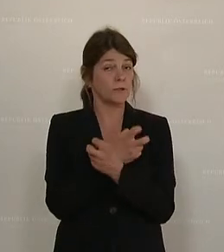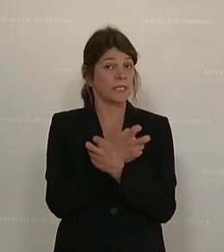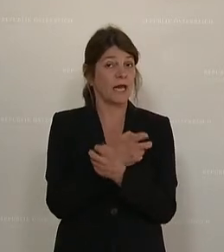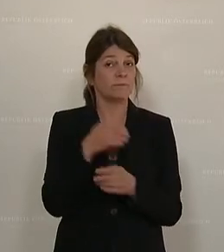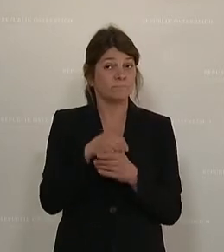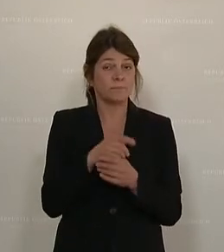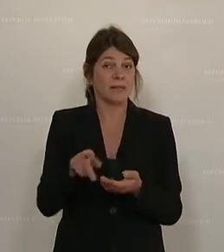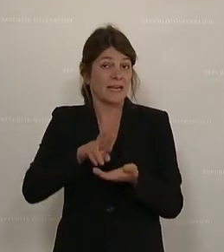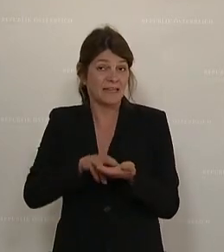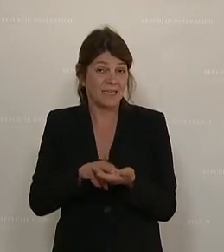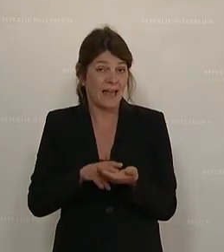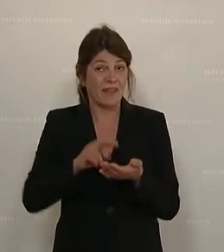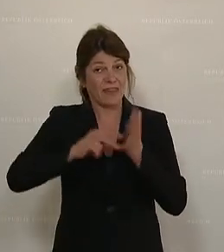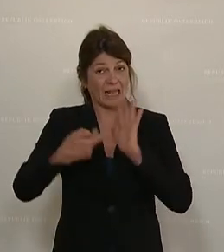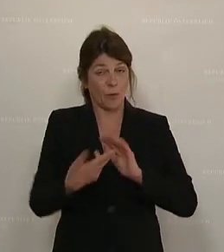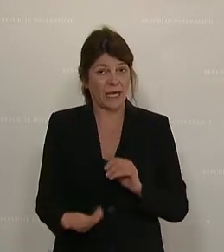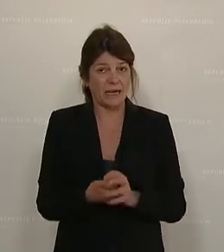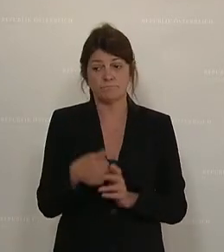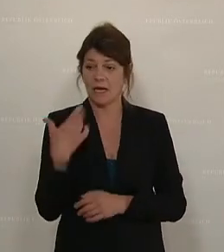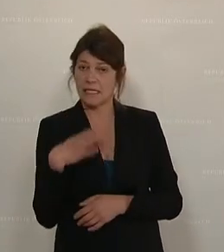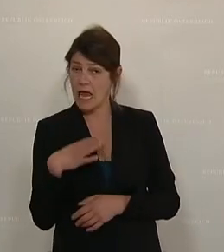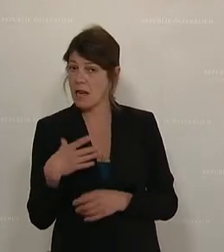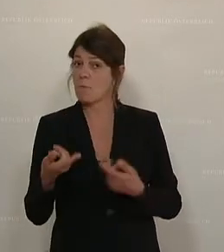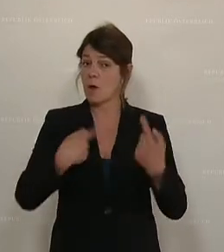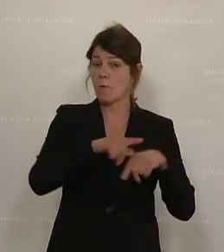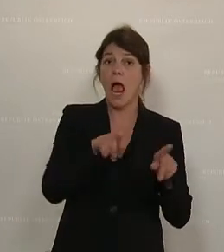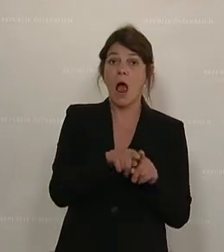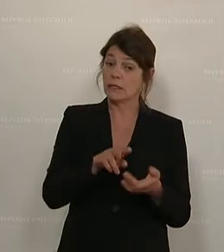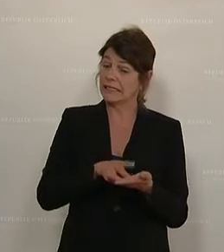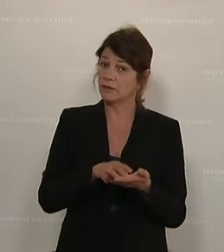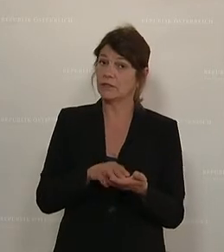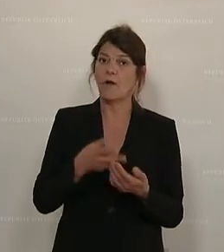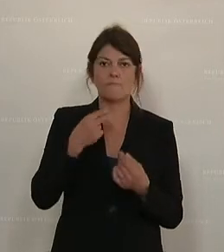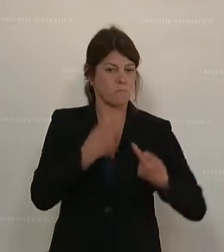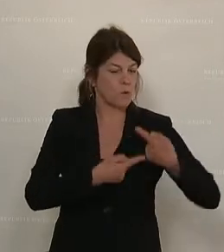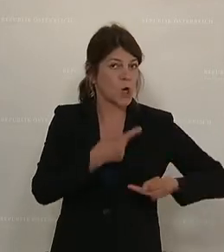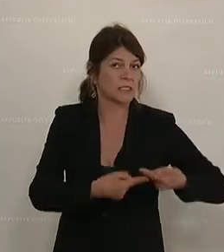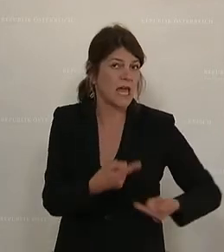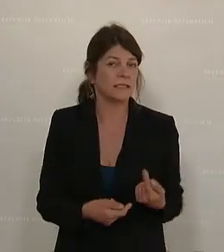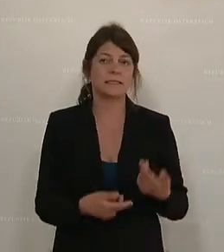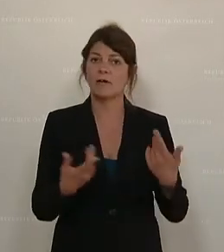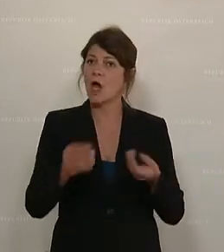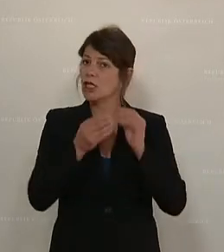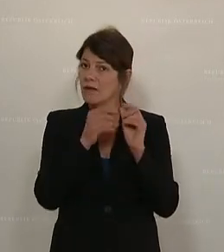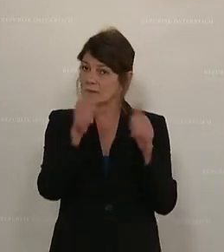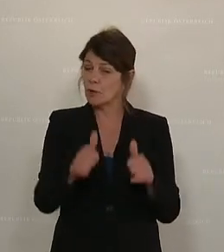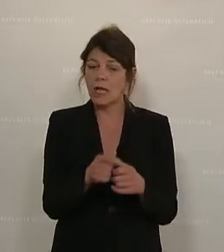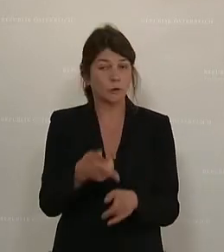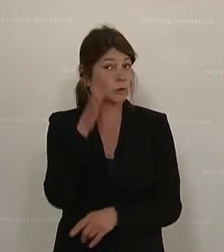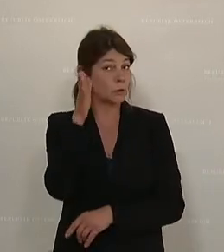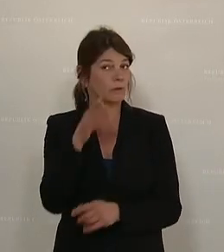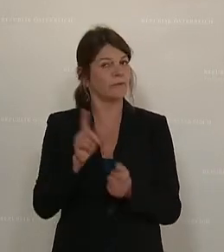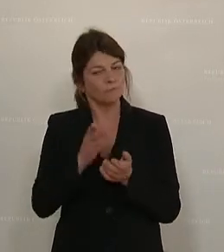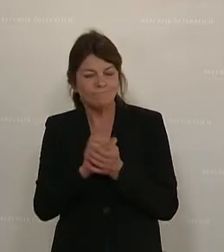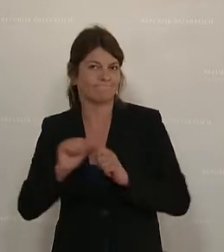digitalen Technologien einerseits, aber auch in der Digitalisierung der Prozesse, der Geschäftsmodelle in Zukunft ein